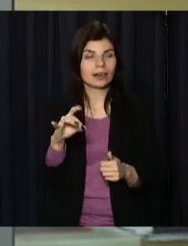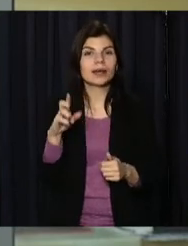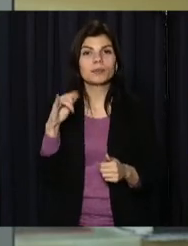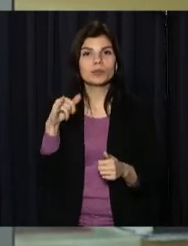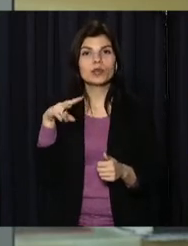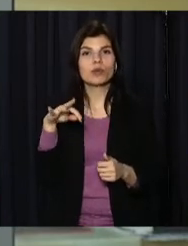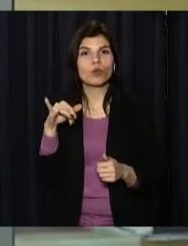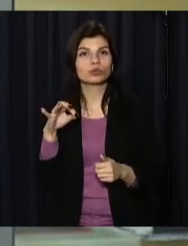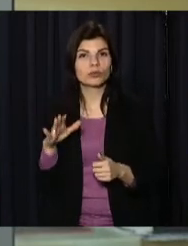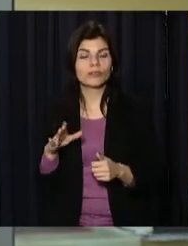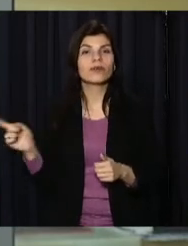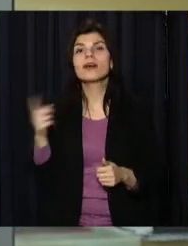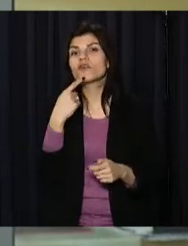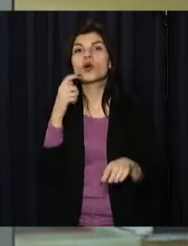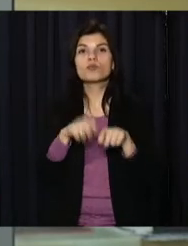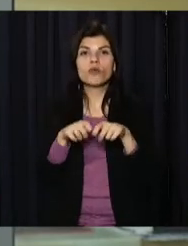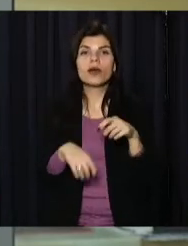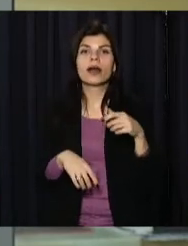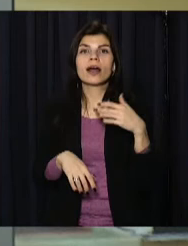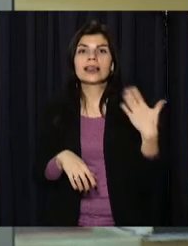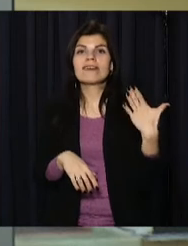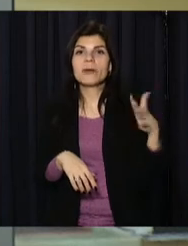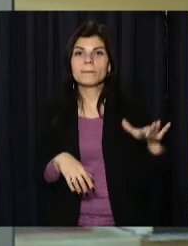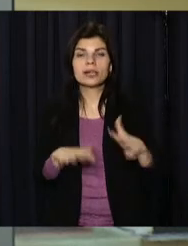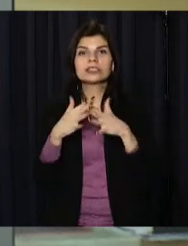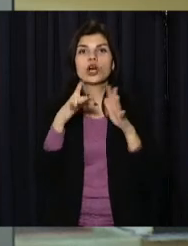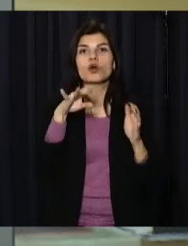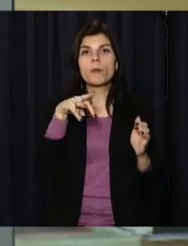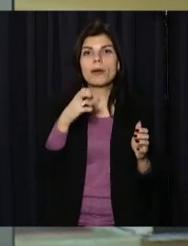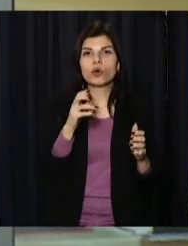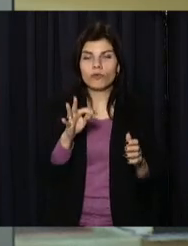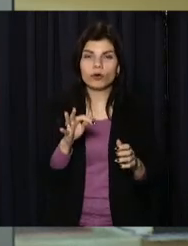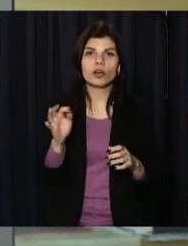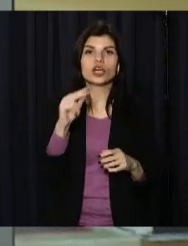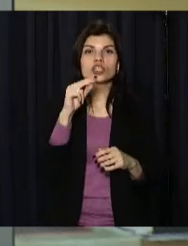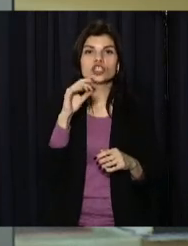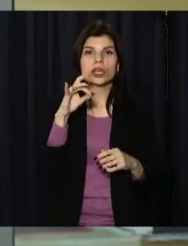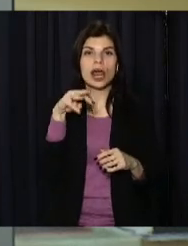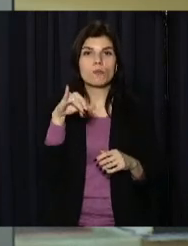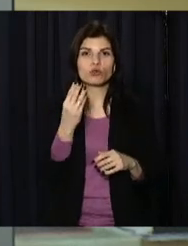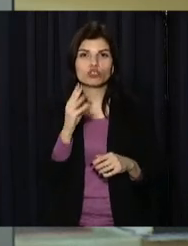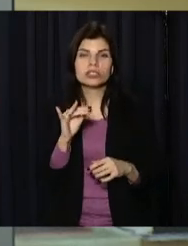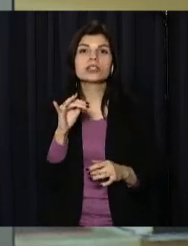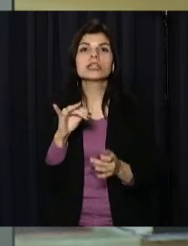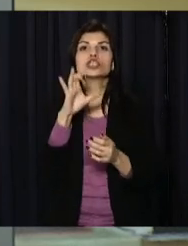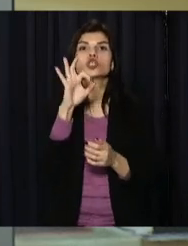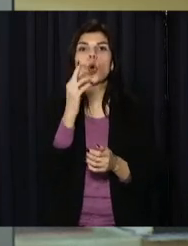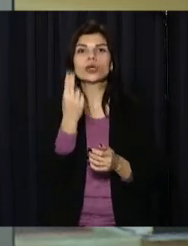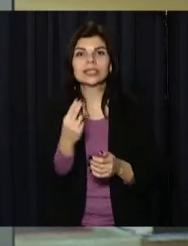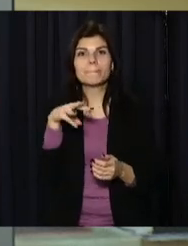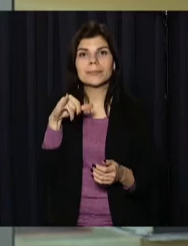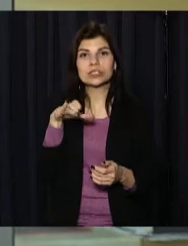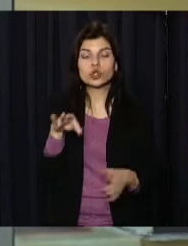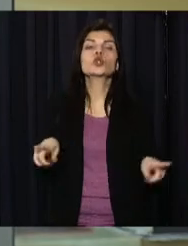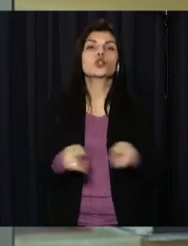представниками міськсвітла він перевірив Лівобережжя, селища Романкове, Черемошки, соцмісто та інші райони. Подробиці